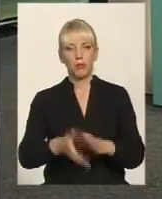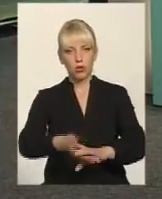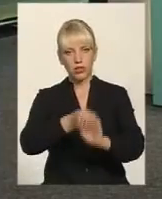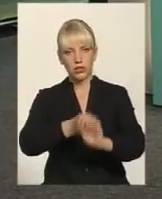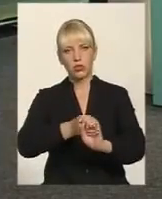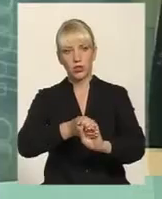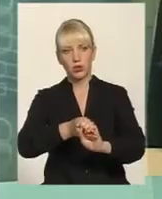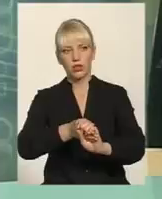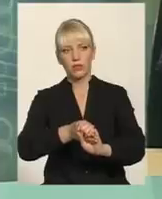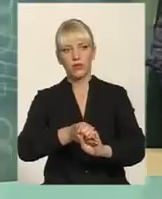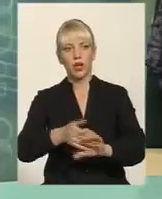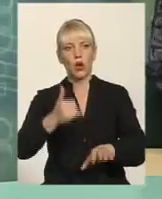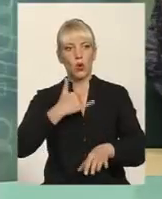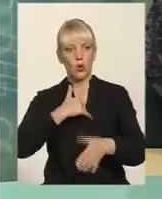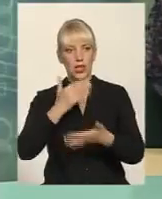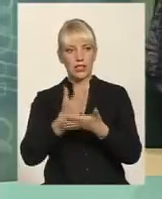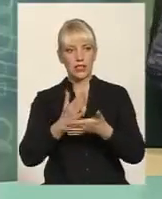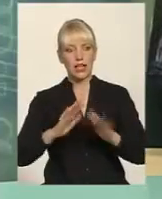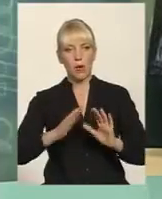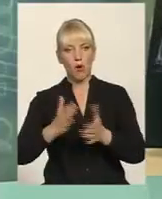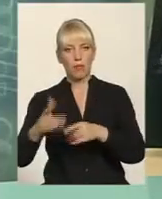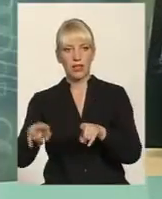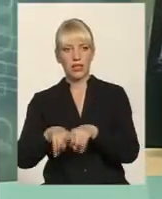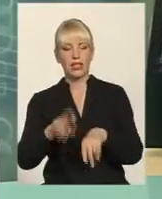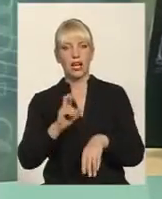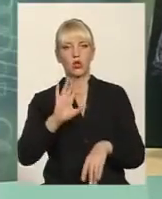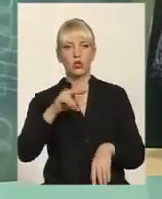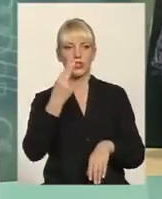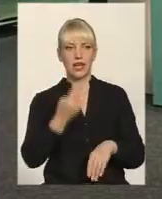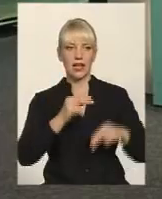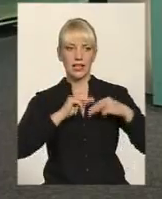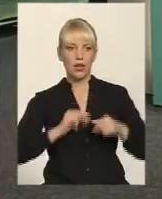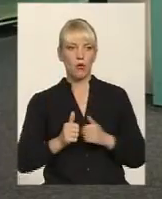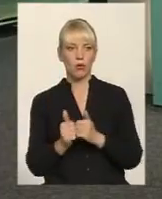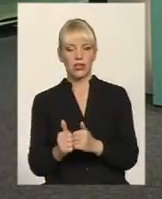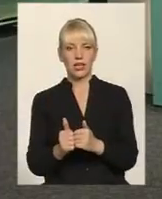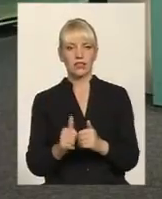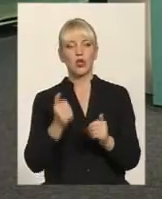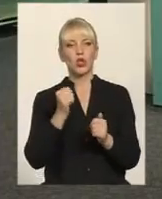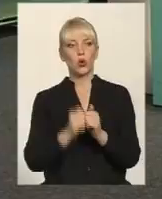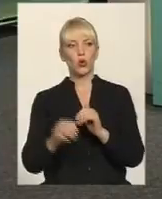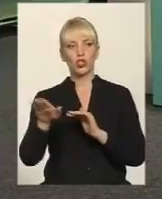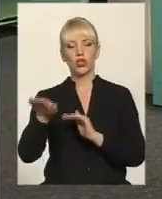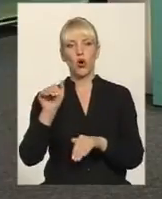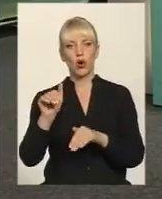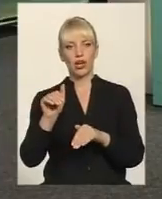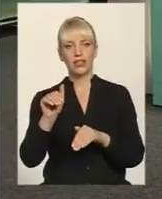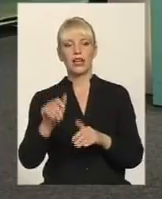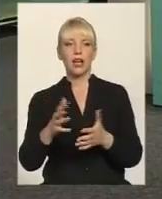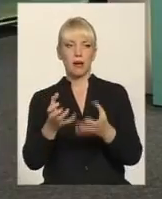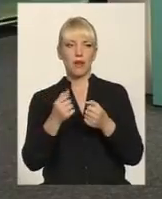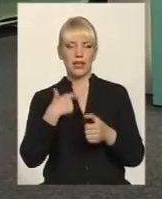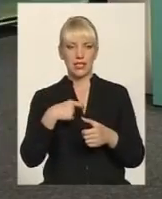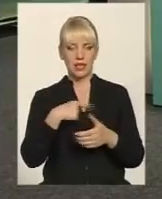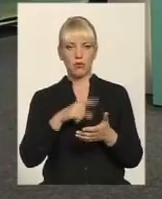руку. Так, нас же ж є моменти, такі, як соціальне партнерство. І кожен орендар 100%. Так, бере своє зобов